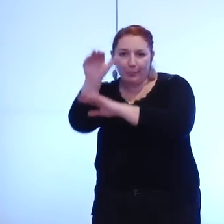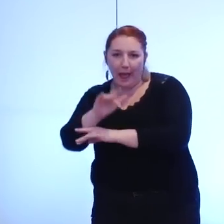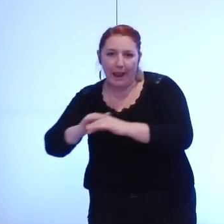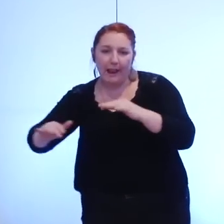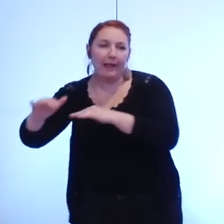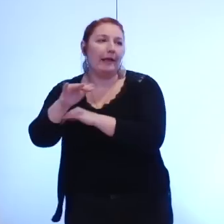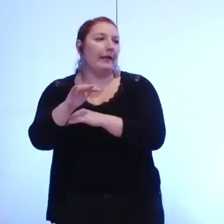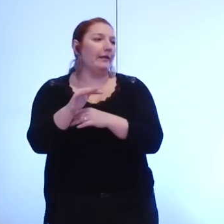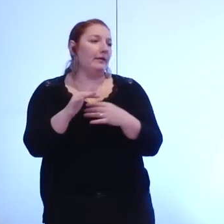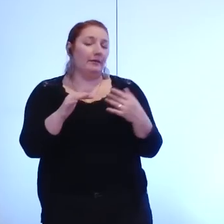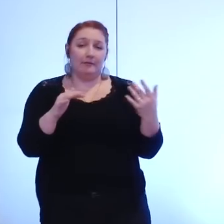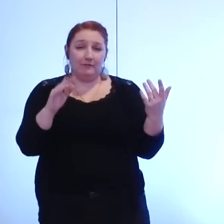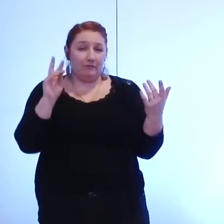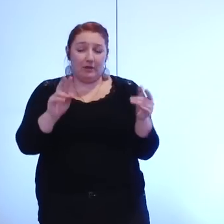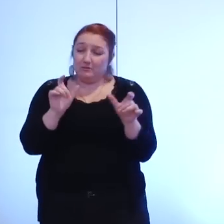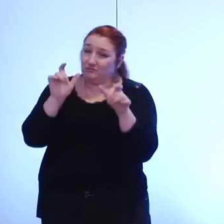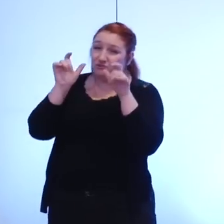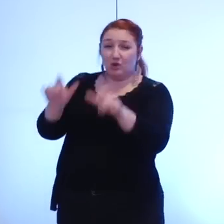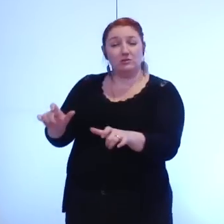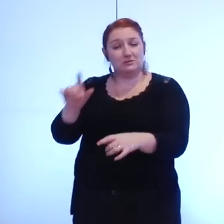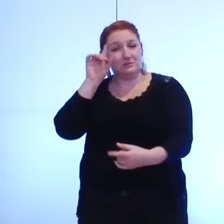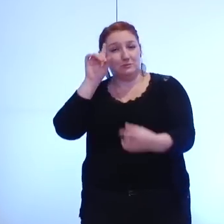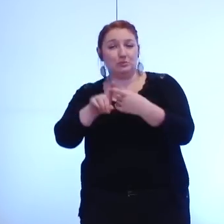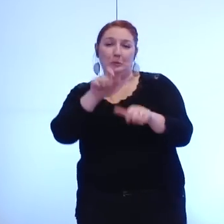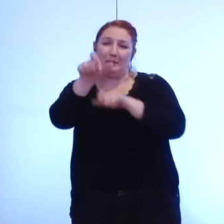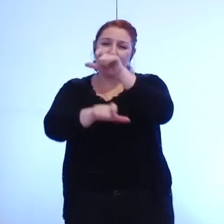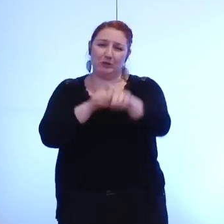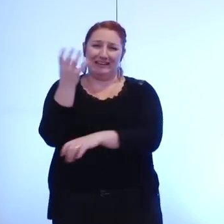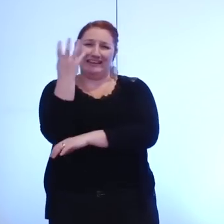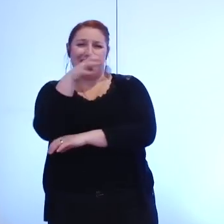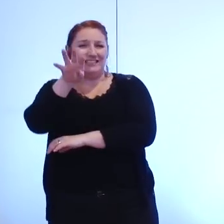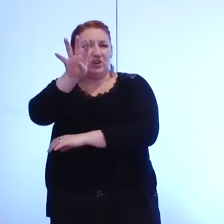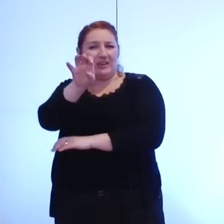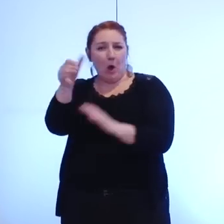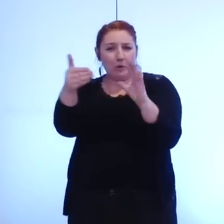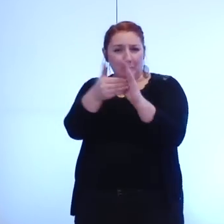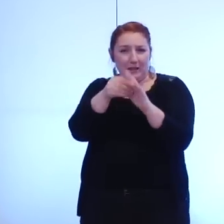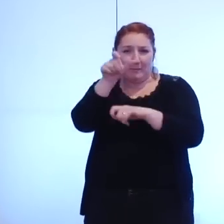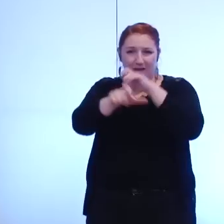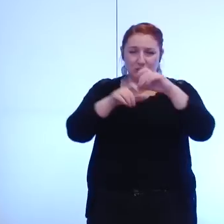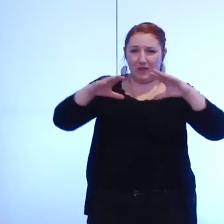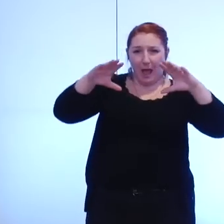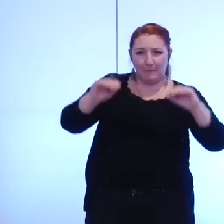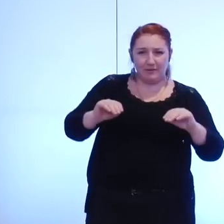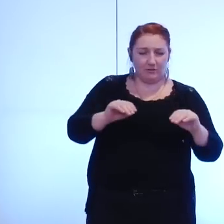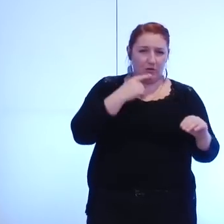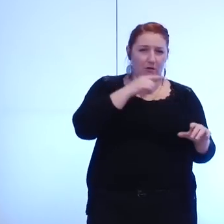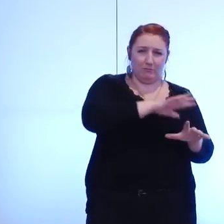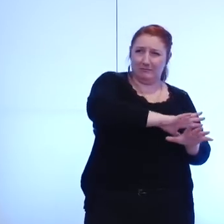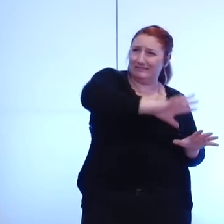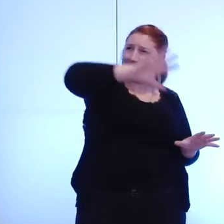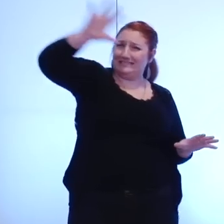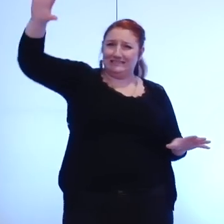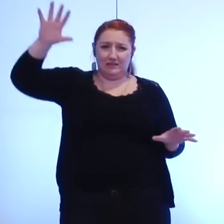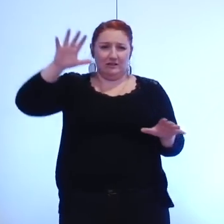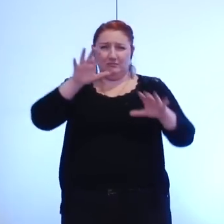avoir pour améliorer la condition de vie de nos 440 000 habitants qui vont de Provésieux à Méribel-Lanchâtre ou de Veray